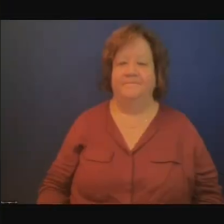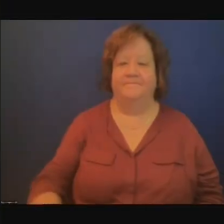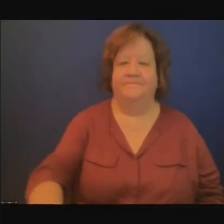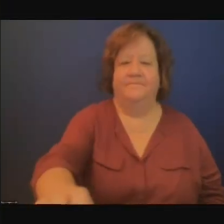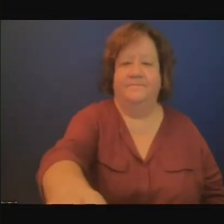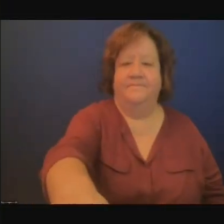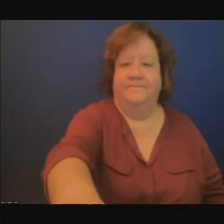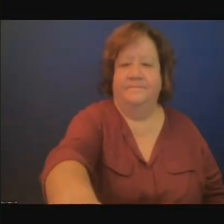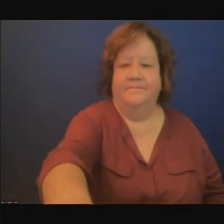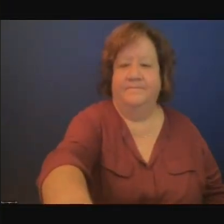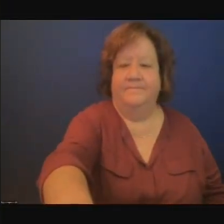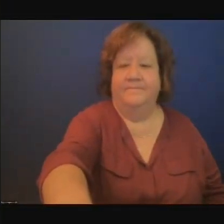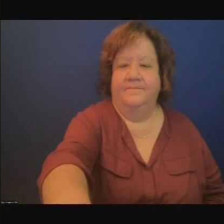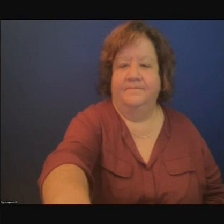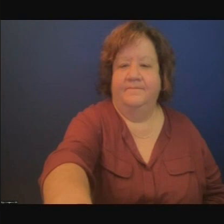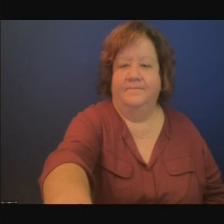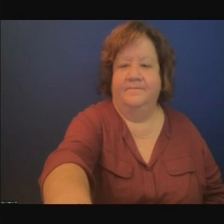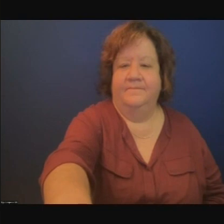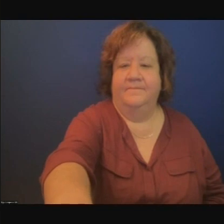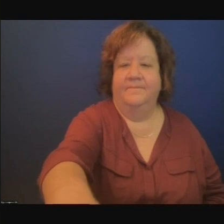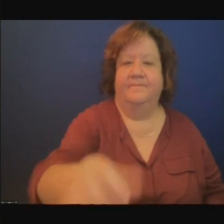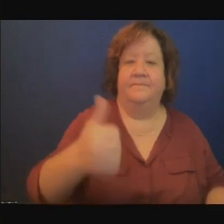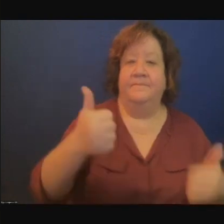Albert va nous présenter ses conclusions